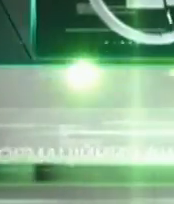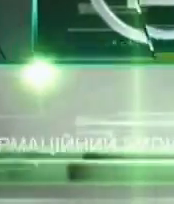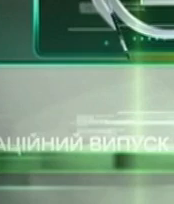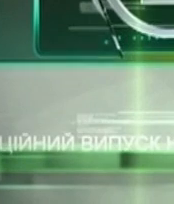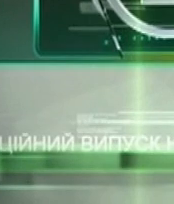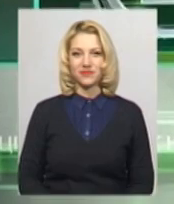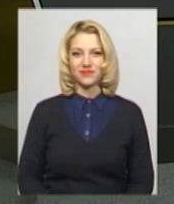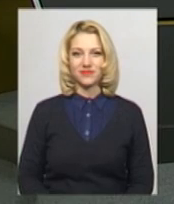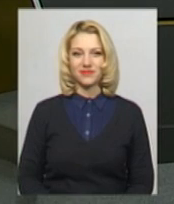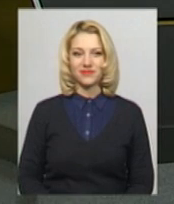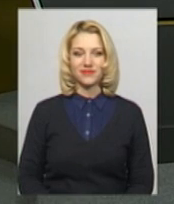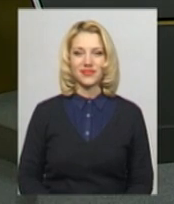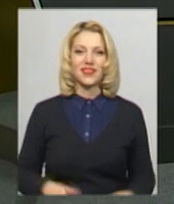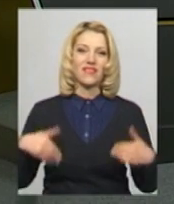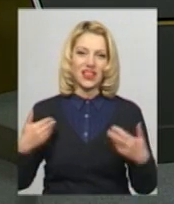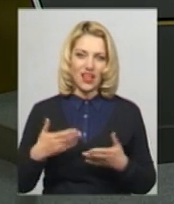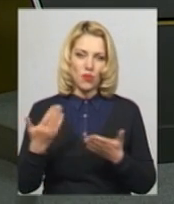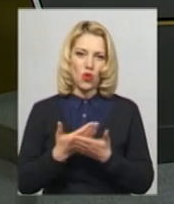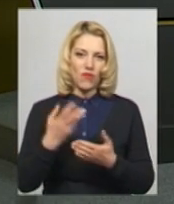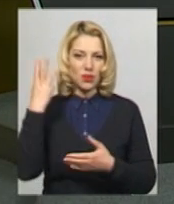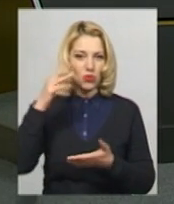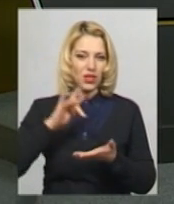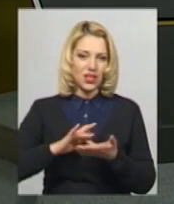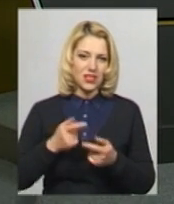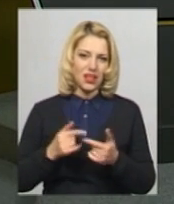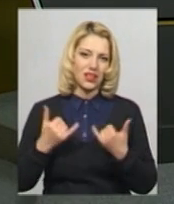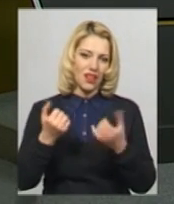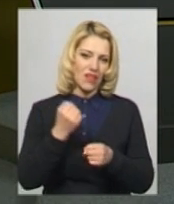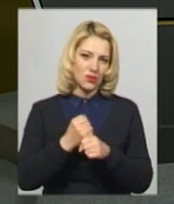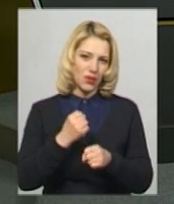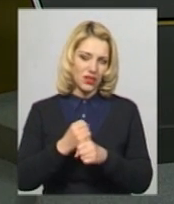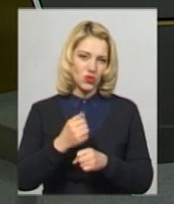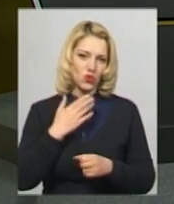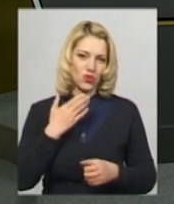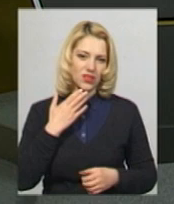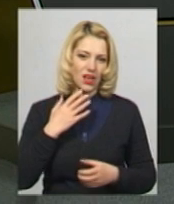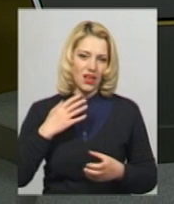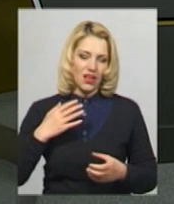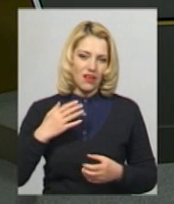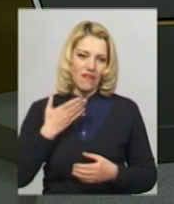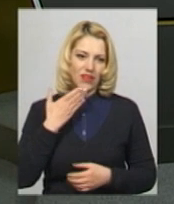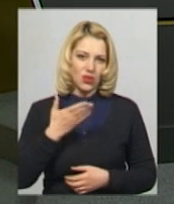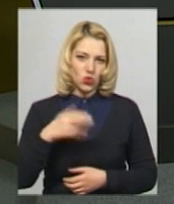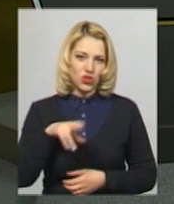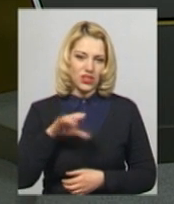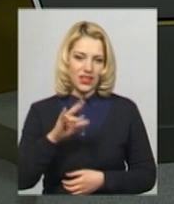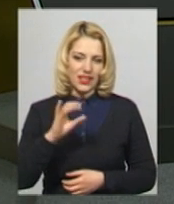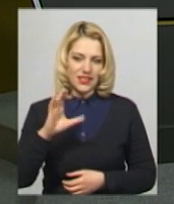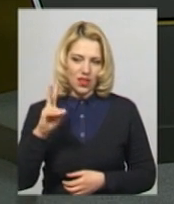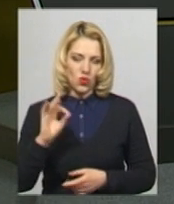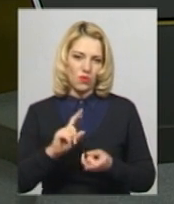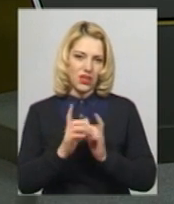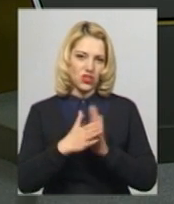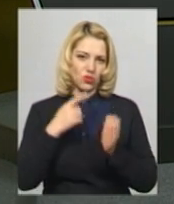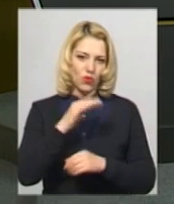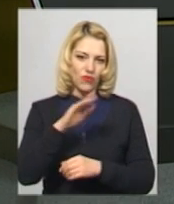Музика Вітаю, новини в ефірі Поділля Центр у студії. Для вас працюють ведуча Дарина Денисенко, перехад на жестову мову Оксана